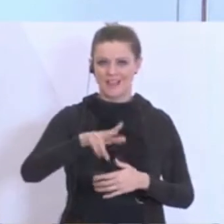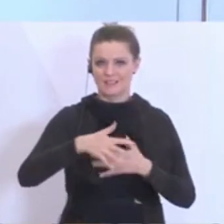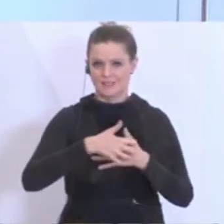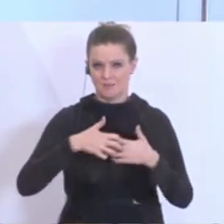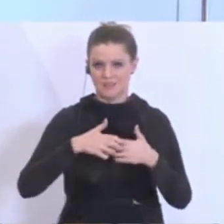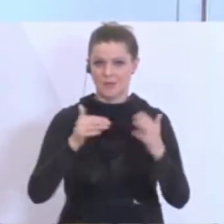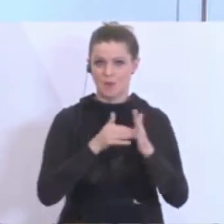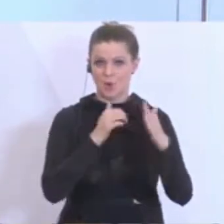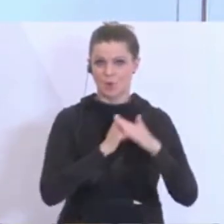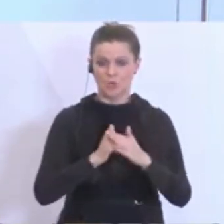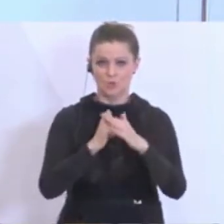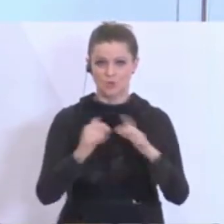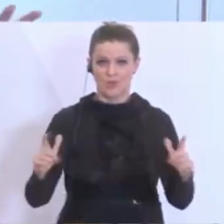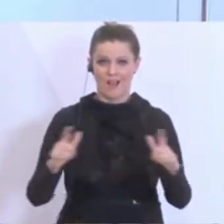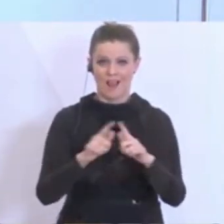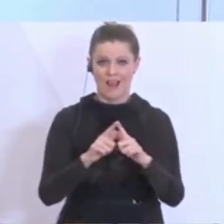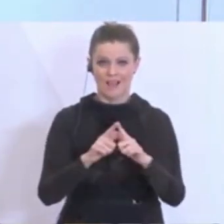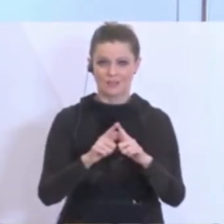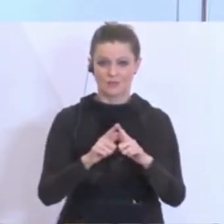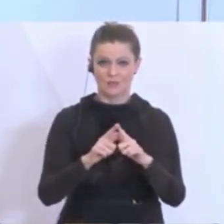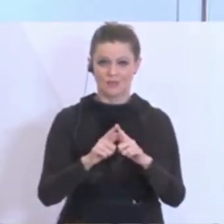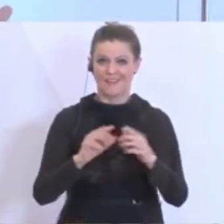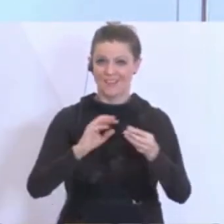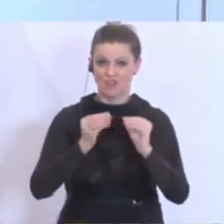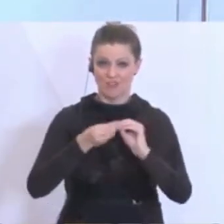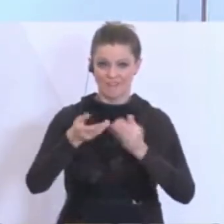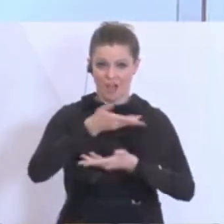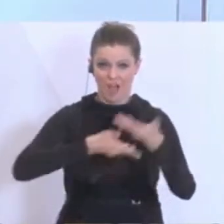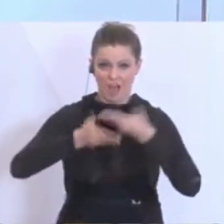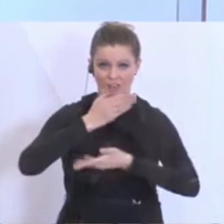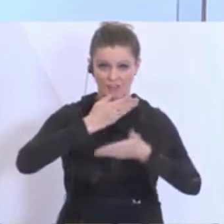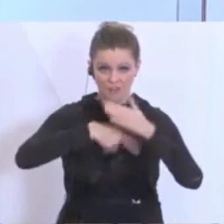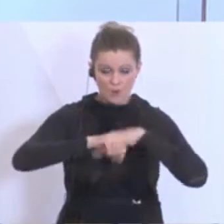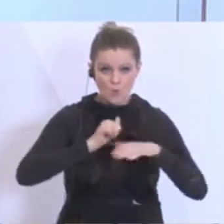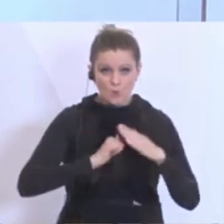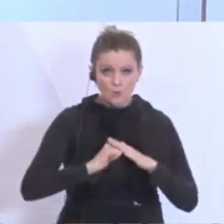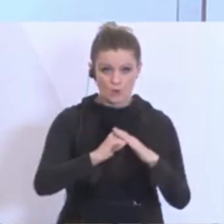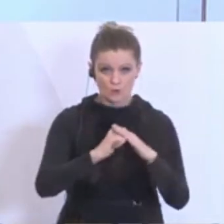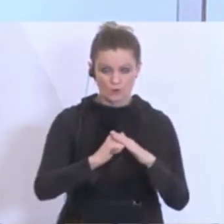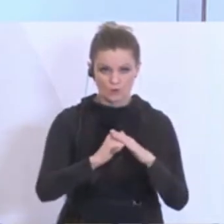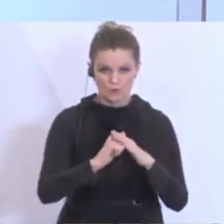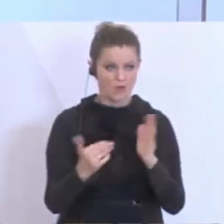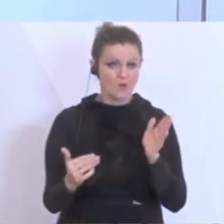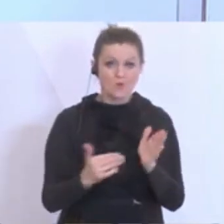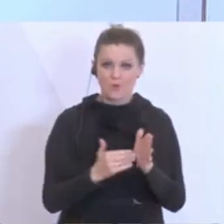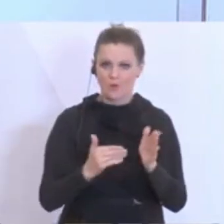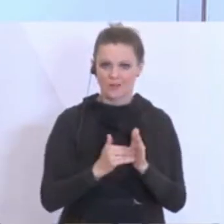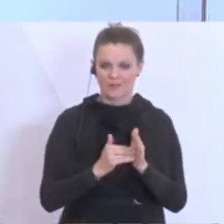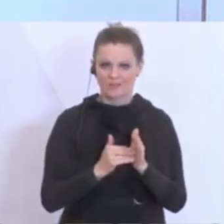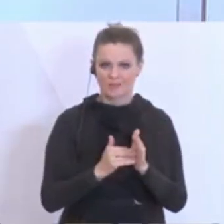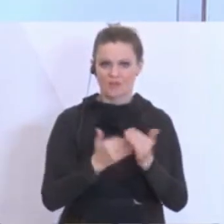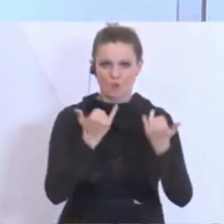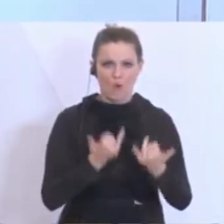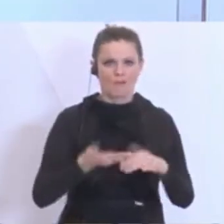Unterstützungsleistungen im Handel zu geben, dann war das notwendig von einer